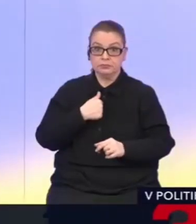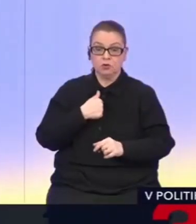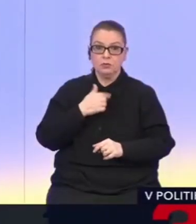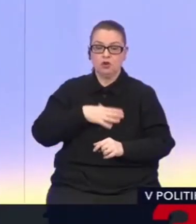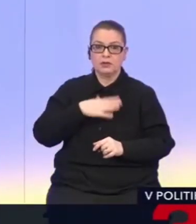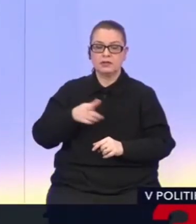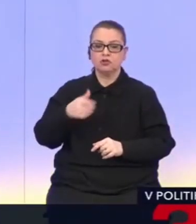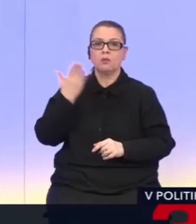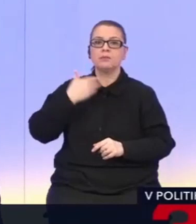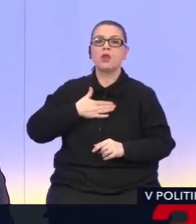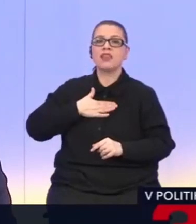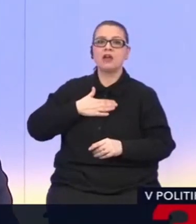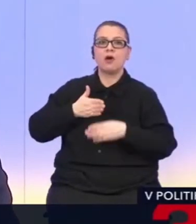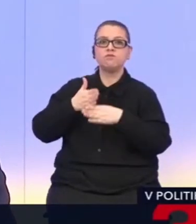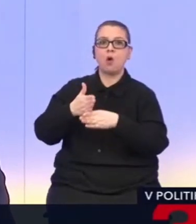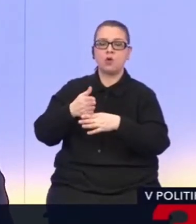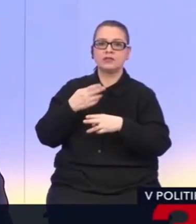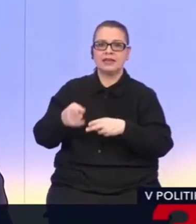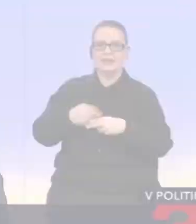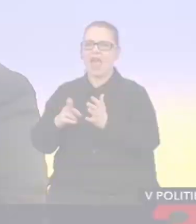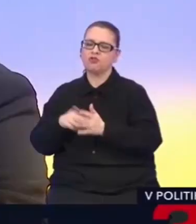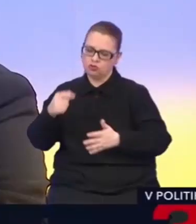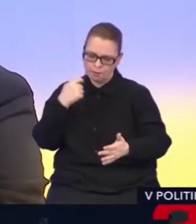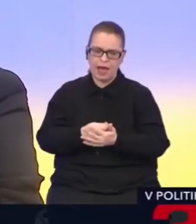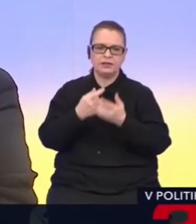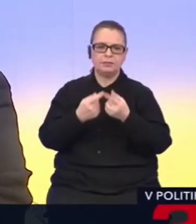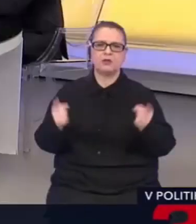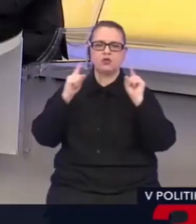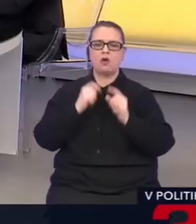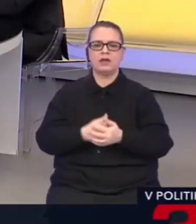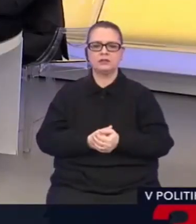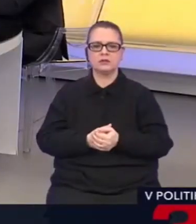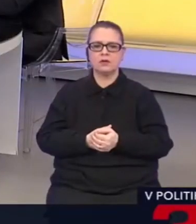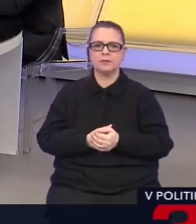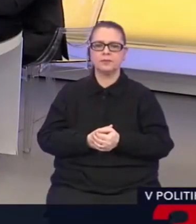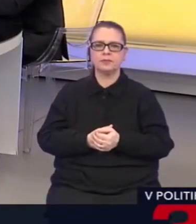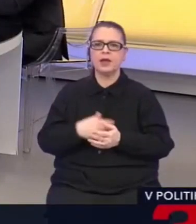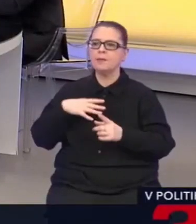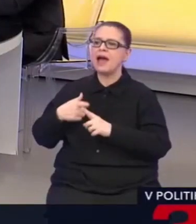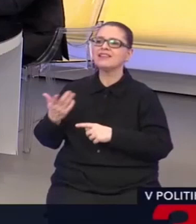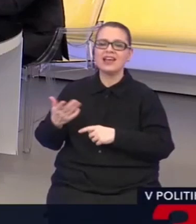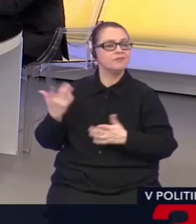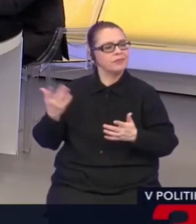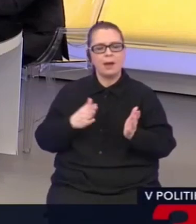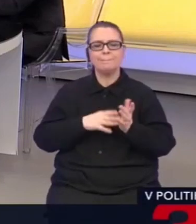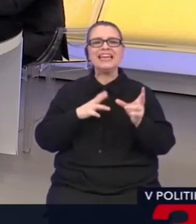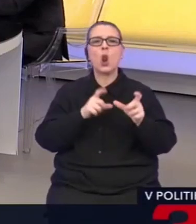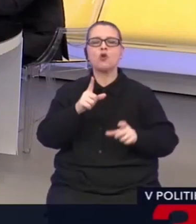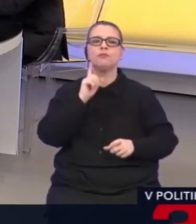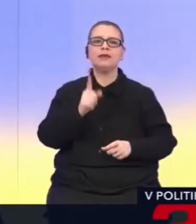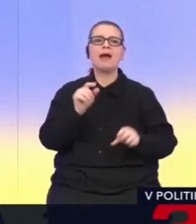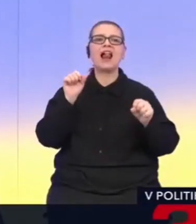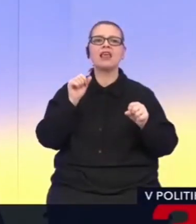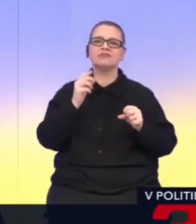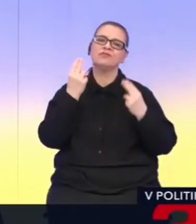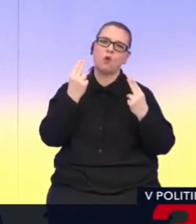diplomatický vklad do riešenia tohto napätie. Človek typu Ivana Mikloša by mal vážik slova, pretože bol to ten,